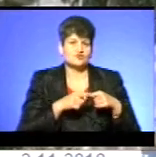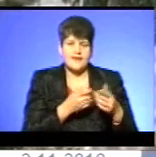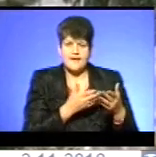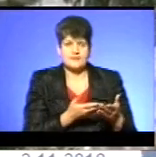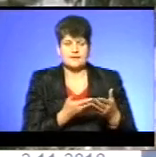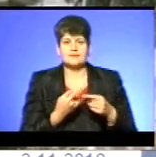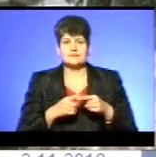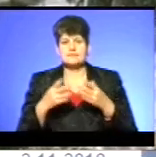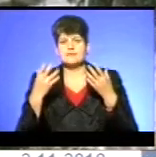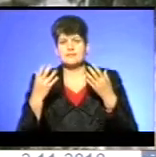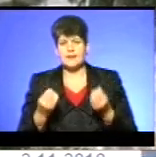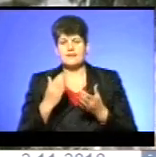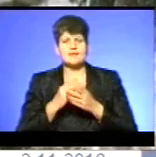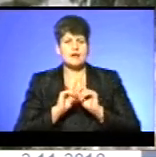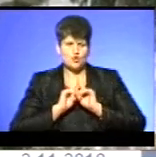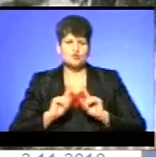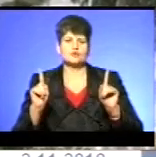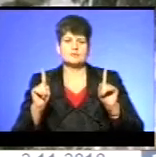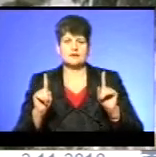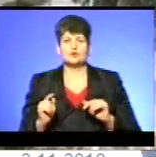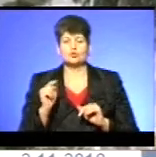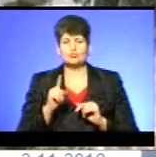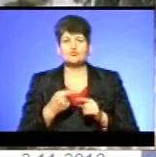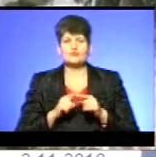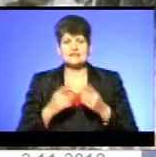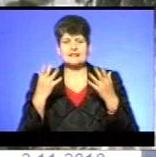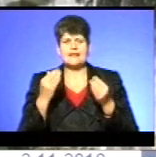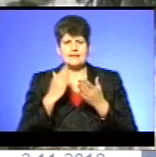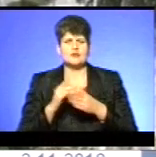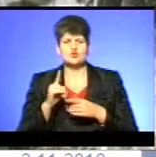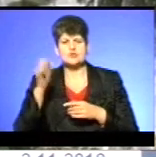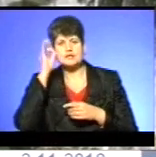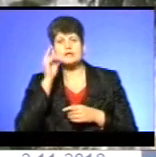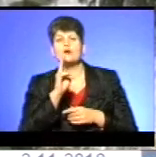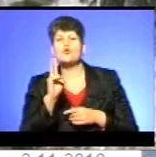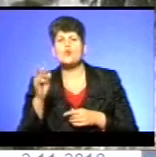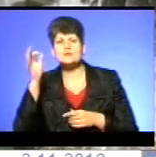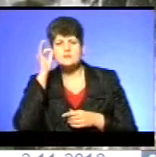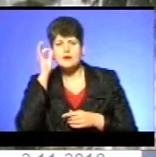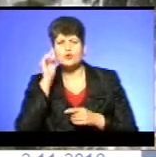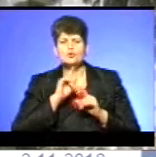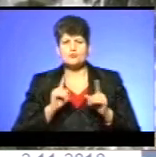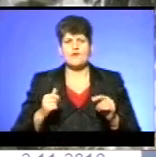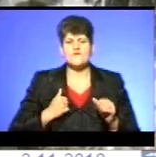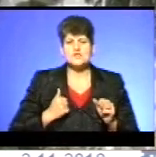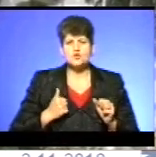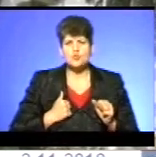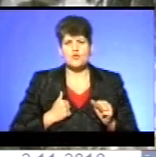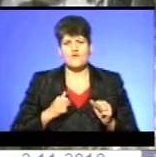І цей день є особливим, тому що в цей день є що згадати, є про кого згадати. А особливо військові, які